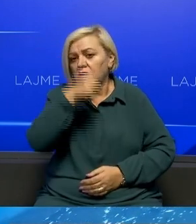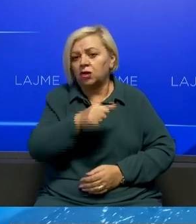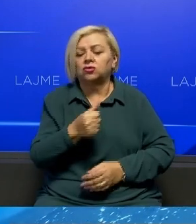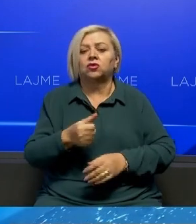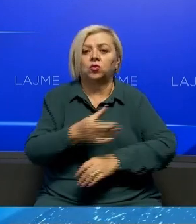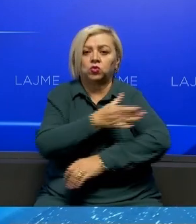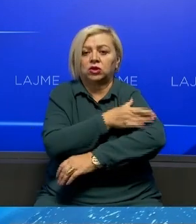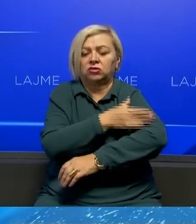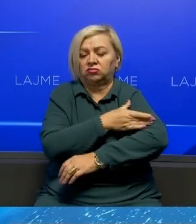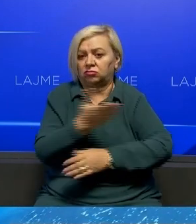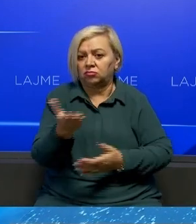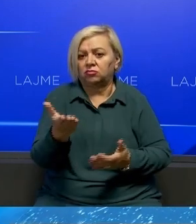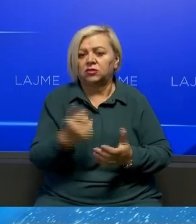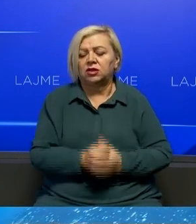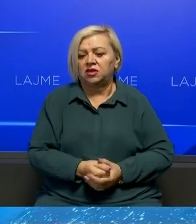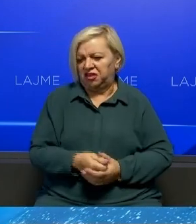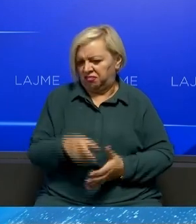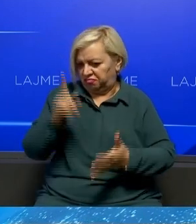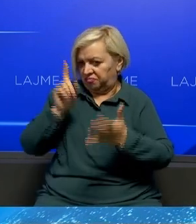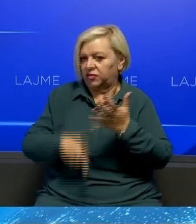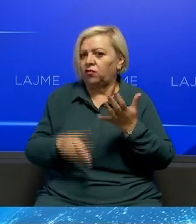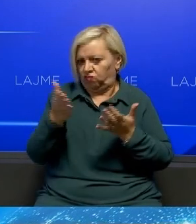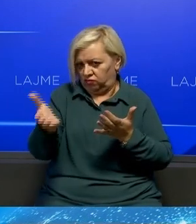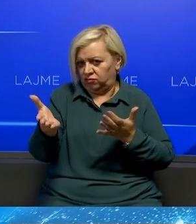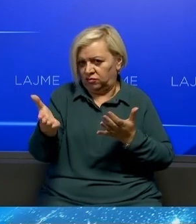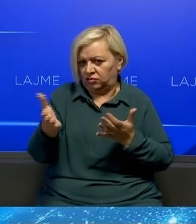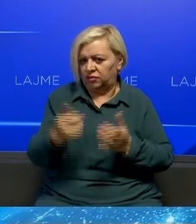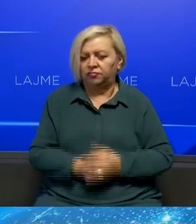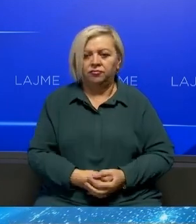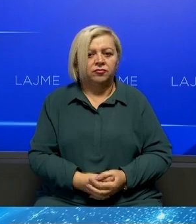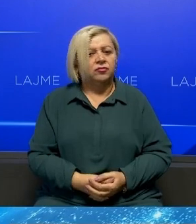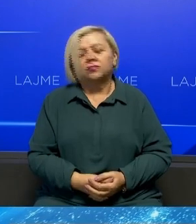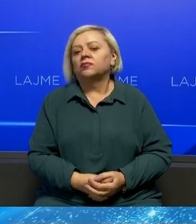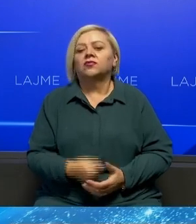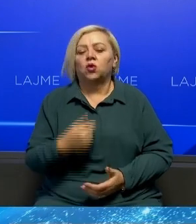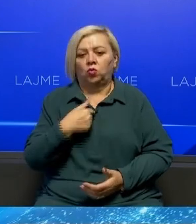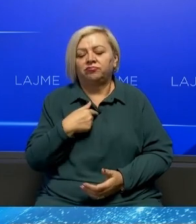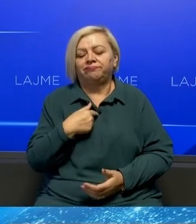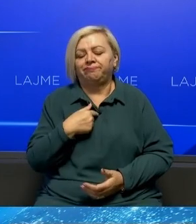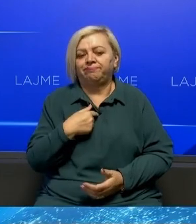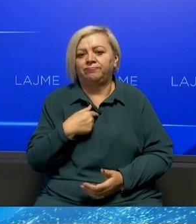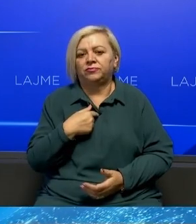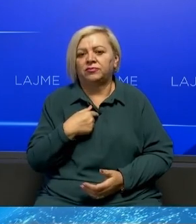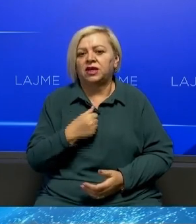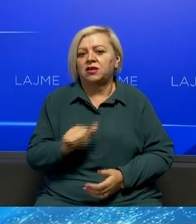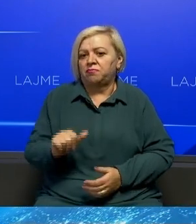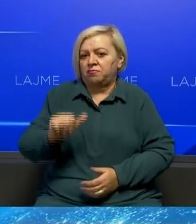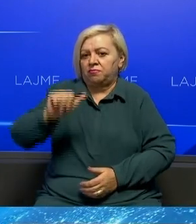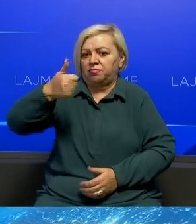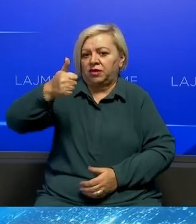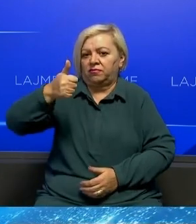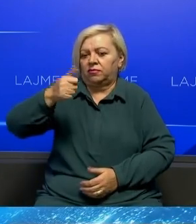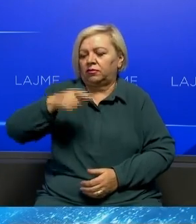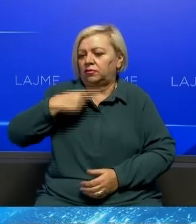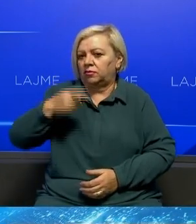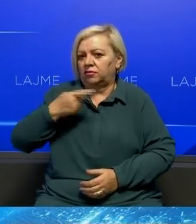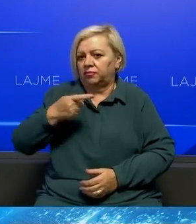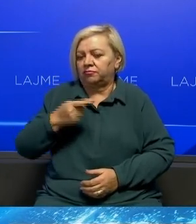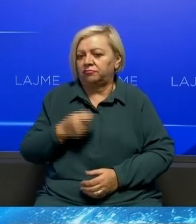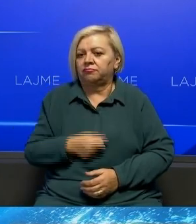këja Po ti ma mërmen janë listi fundi Dhe du të me qeni Dhe On e pa dyshim Që janë pe qëtëjnët porve Që du të me full